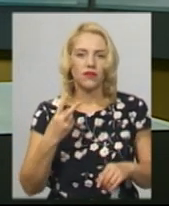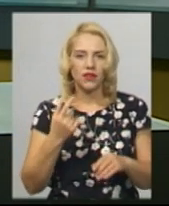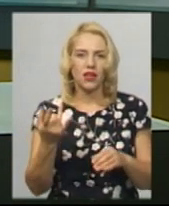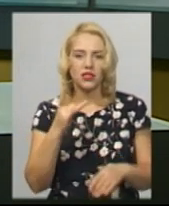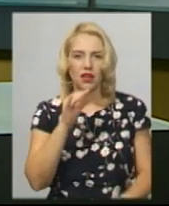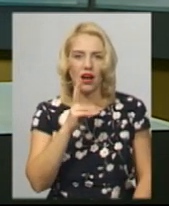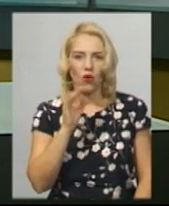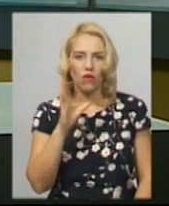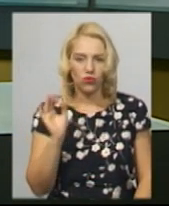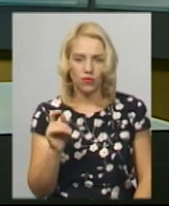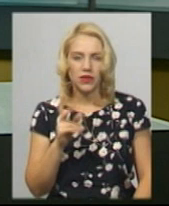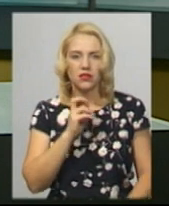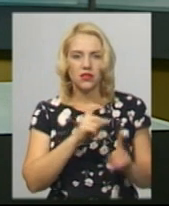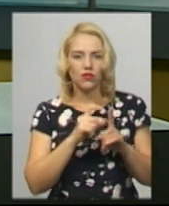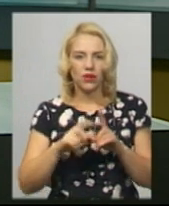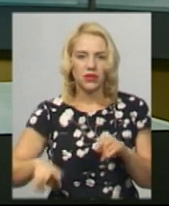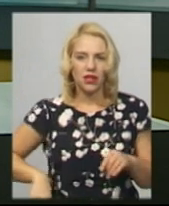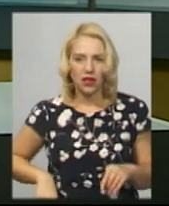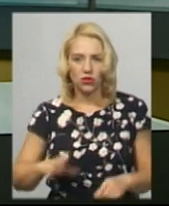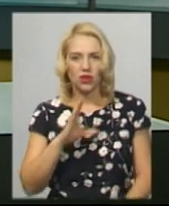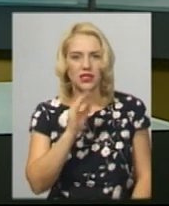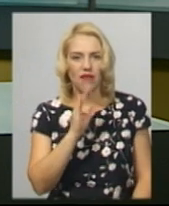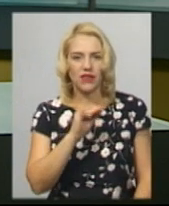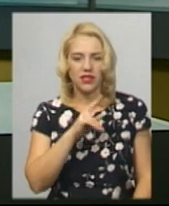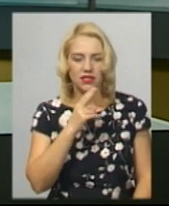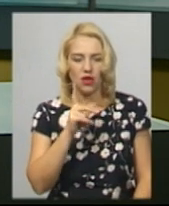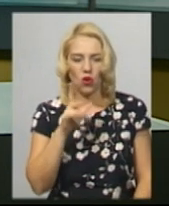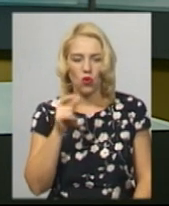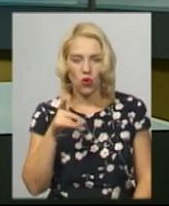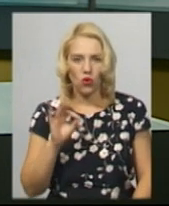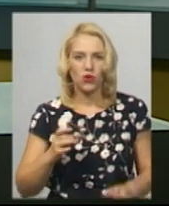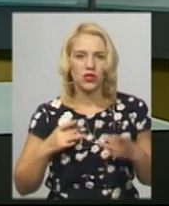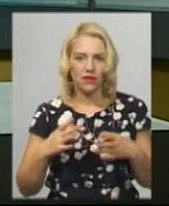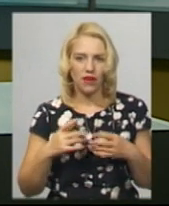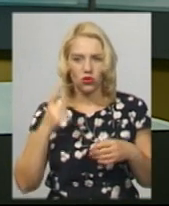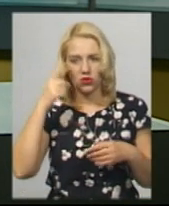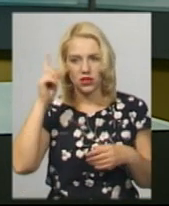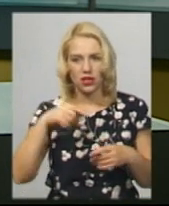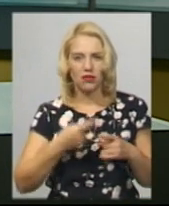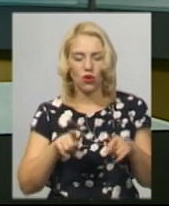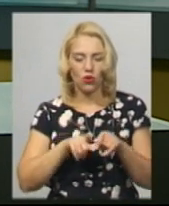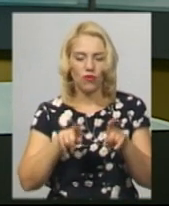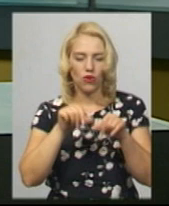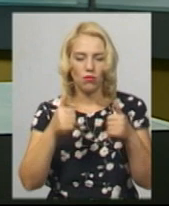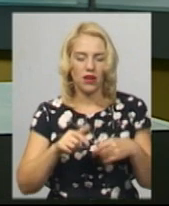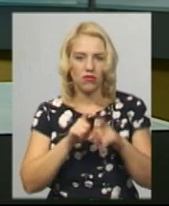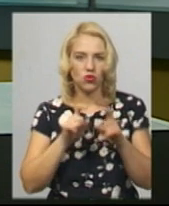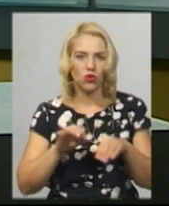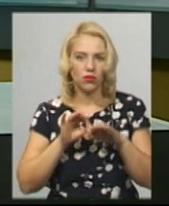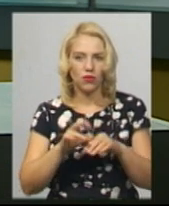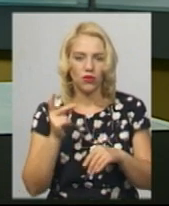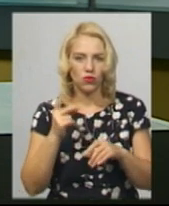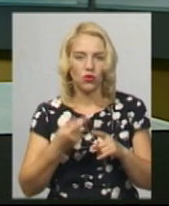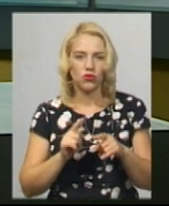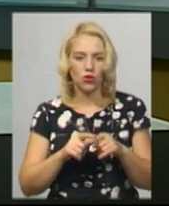мікрорайоні Ракове. За словами директора Олега Савицького, святознань у такому форматі в школі проводять вдруге. Цього року діти відвідали